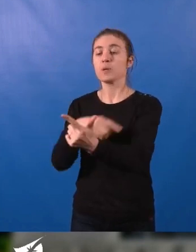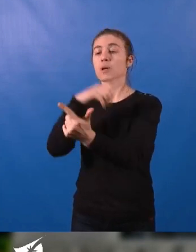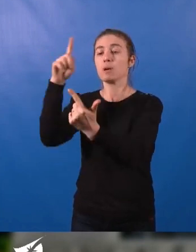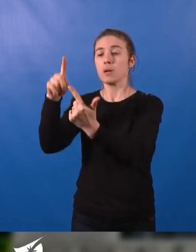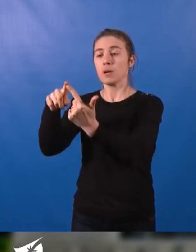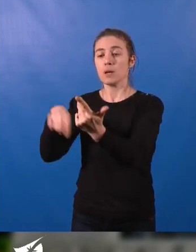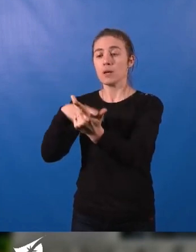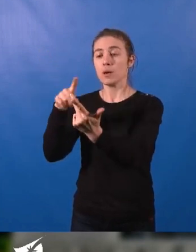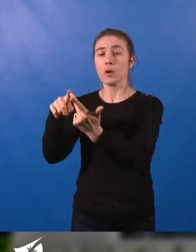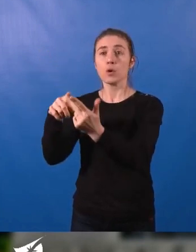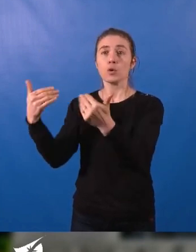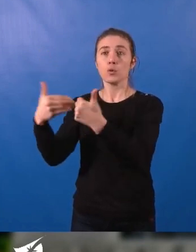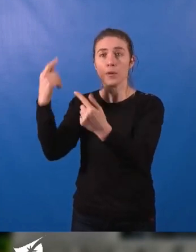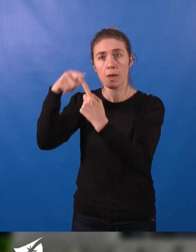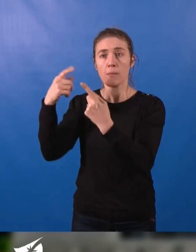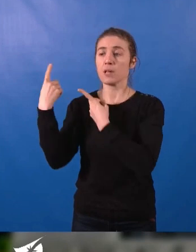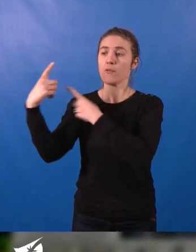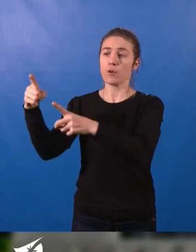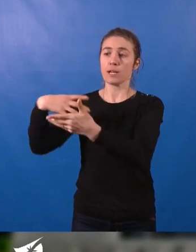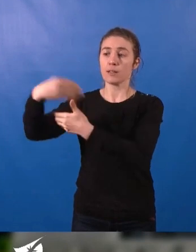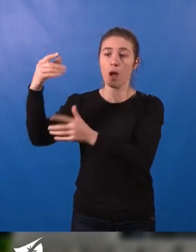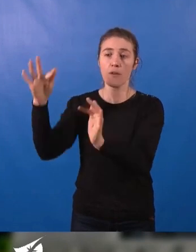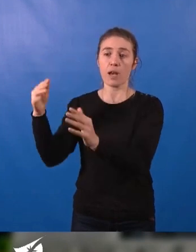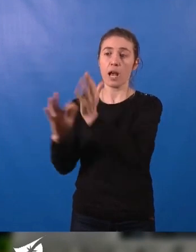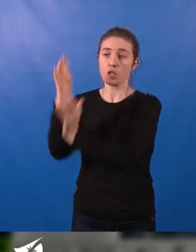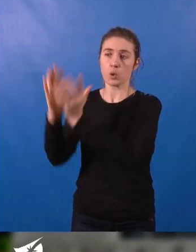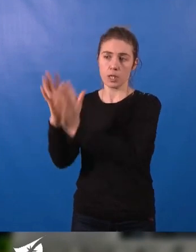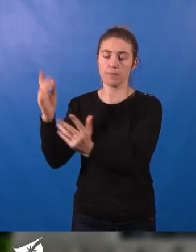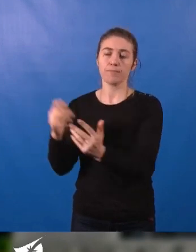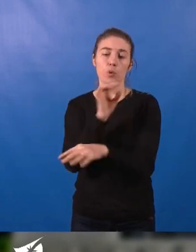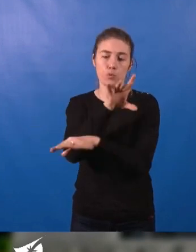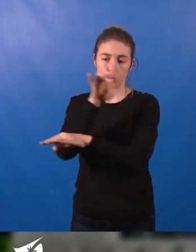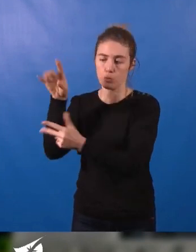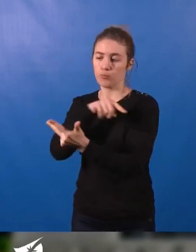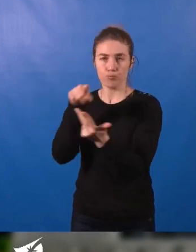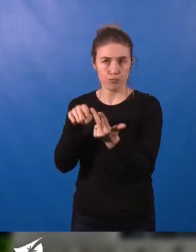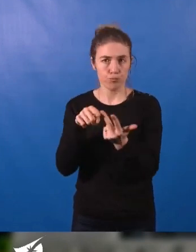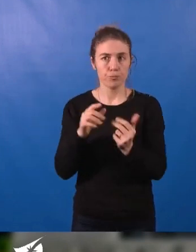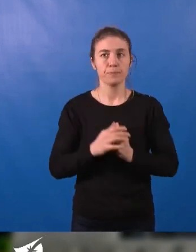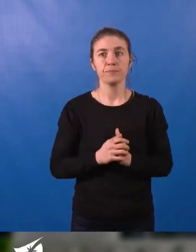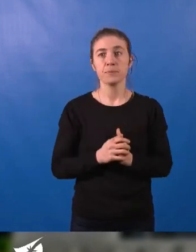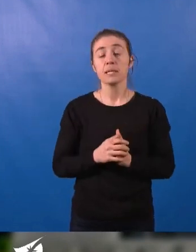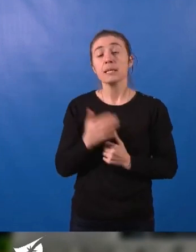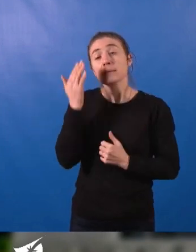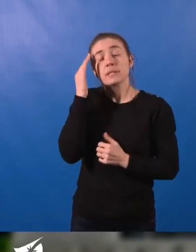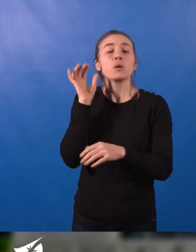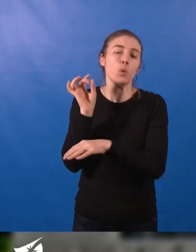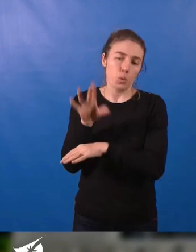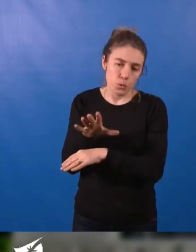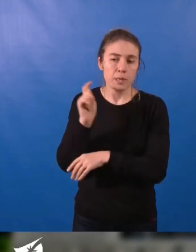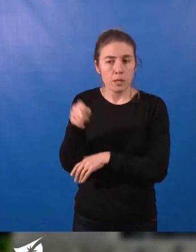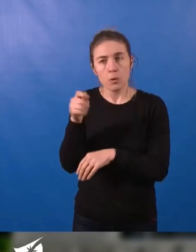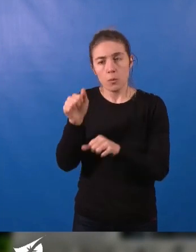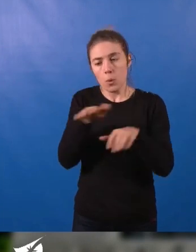défense extérieure contre l'incendie. En cas de refus pour les motifs précités, bien évidemment, il pourrait être proposé d